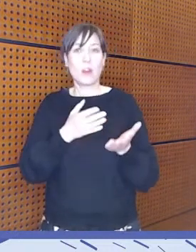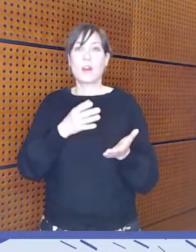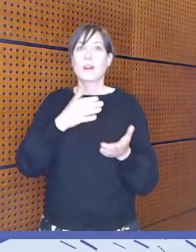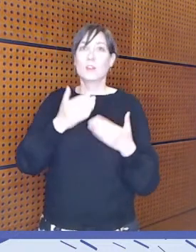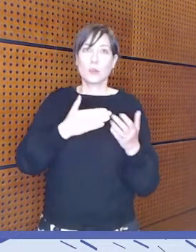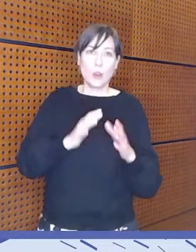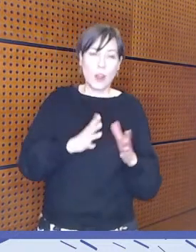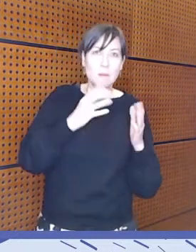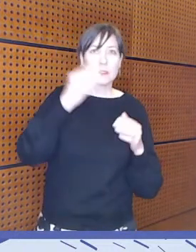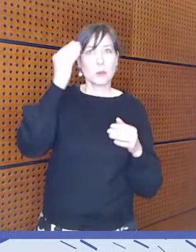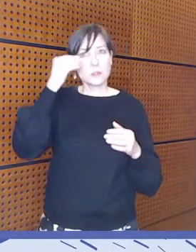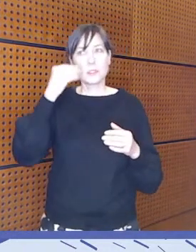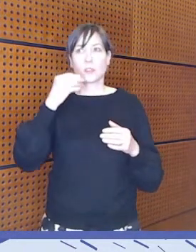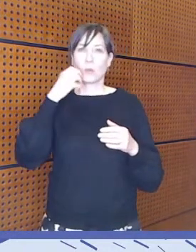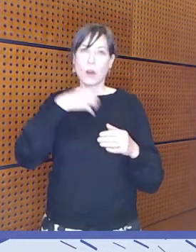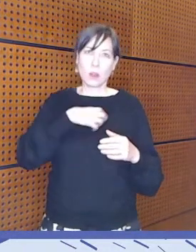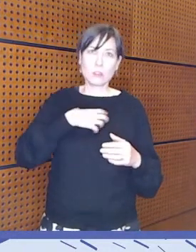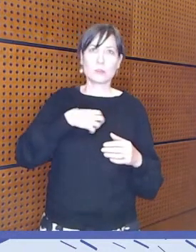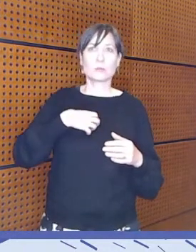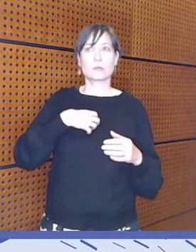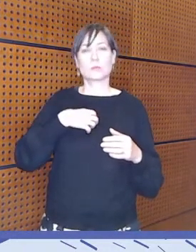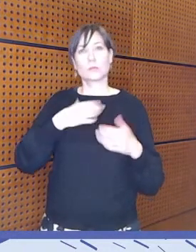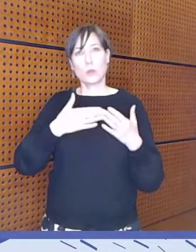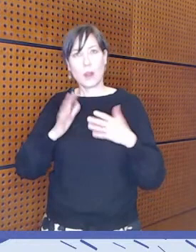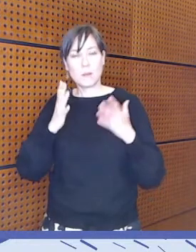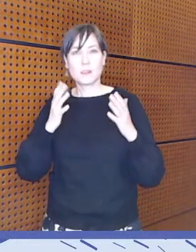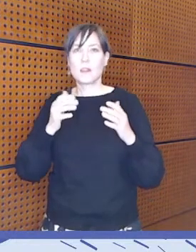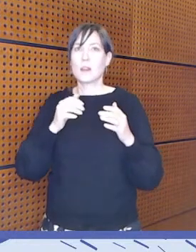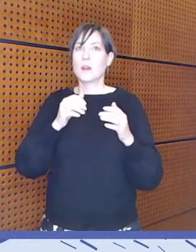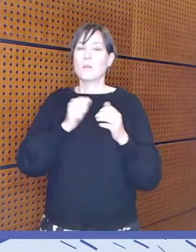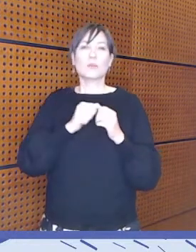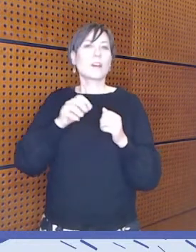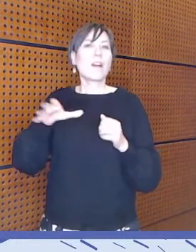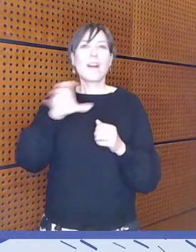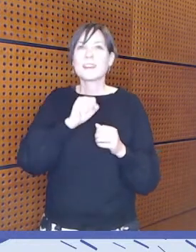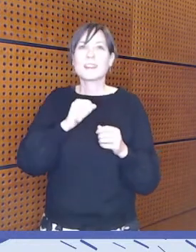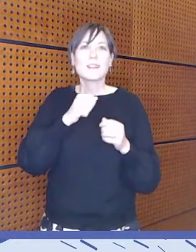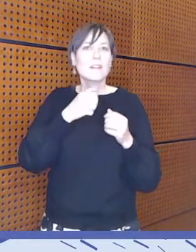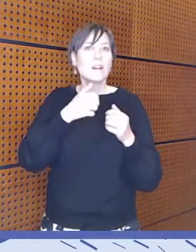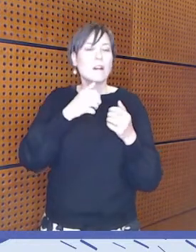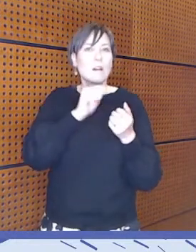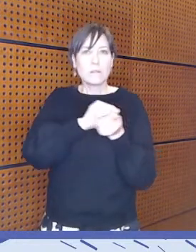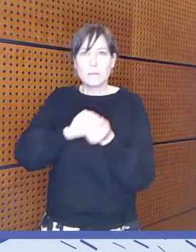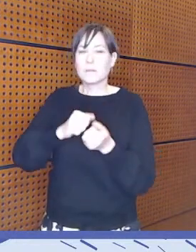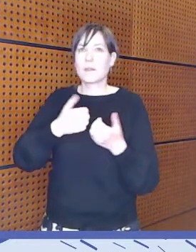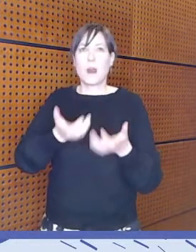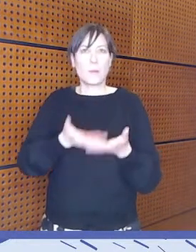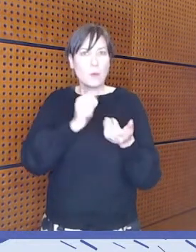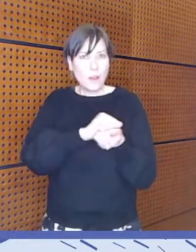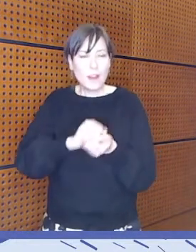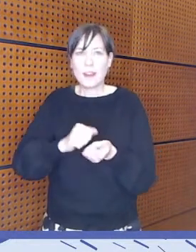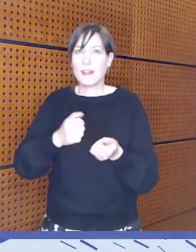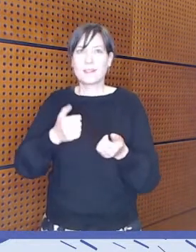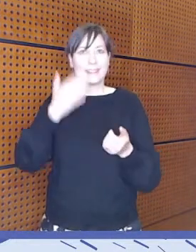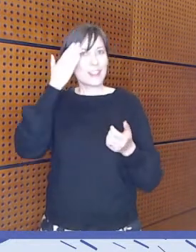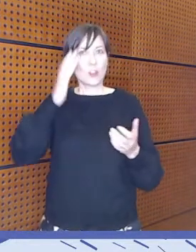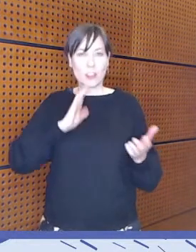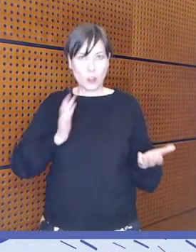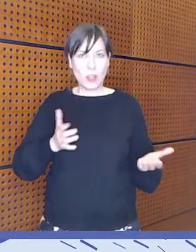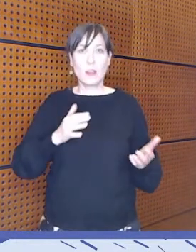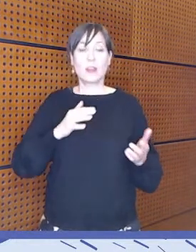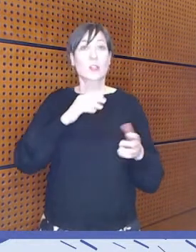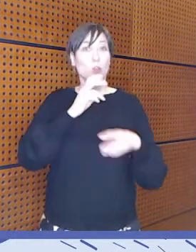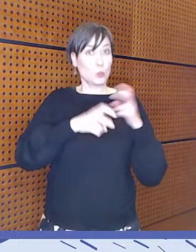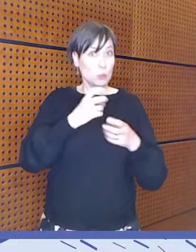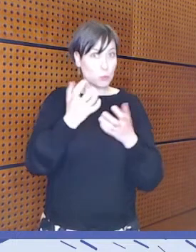harrastuksissa. Mutta meillä ei ole tietoa näistä ja niihin tarvittaisiin sekä tutkimusta niiden käytöstä, hyödyistä ja